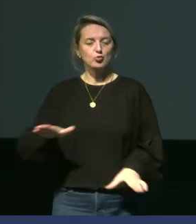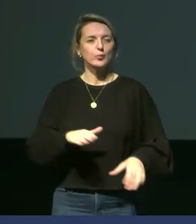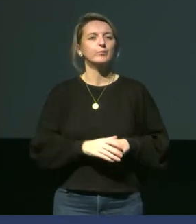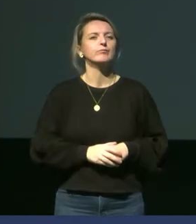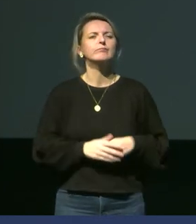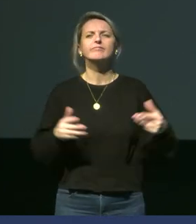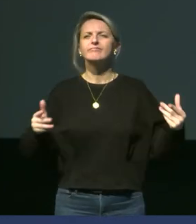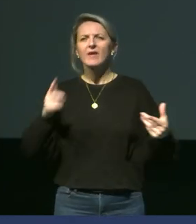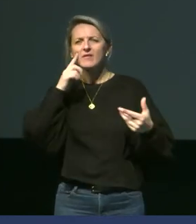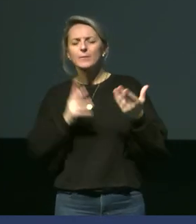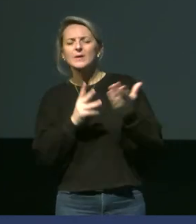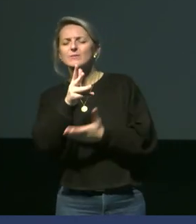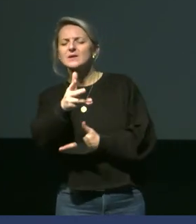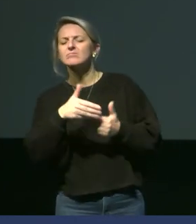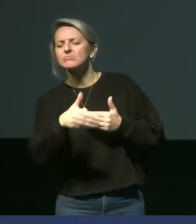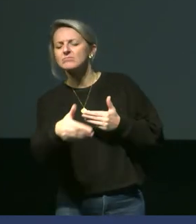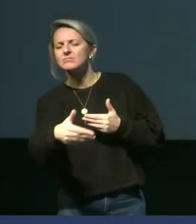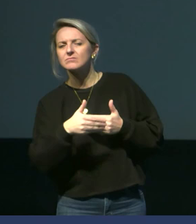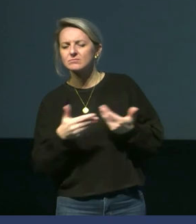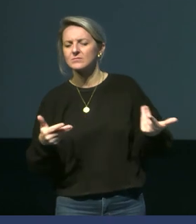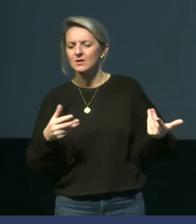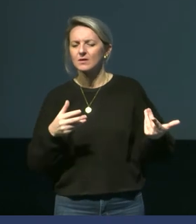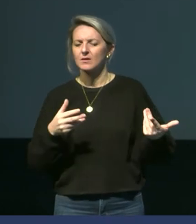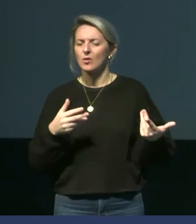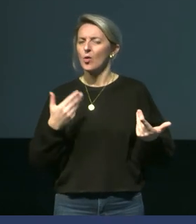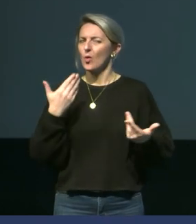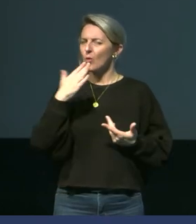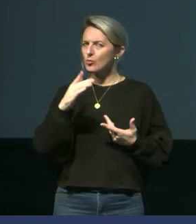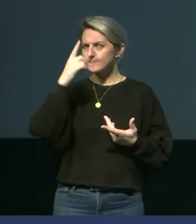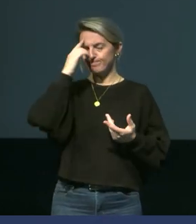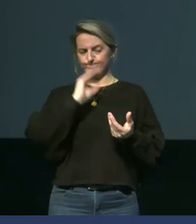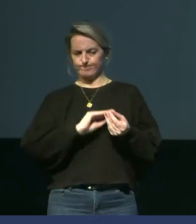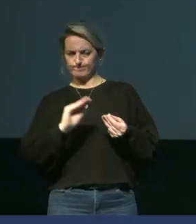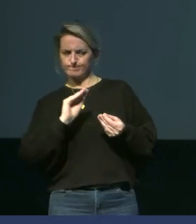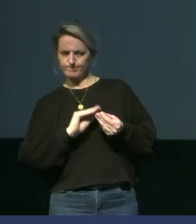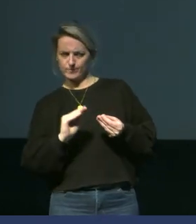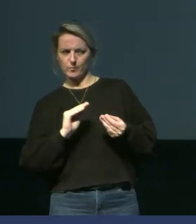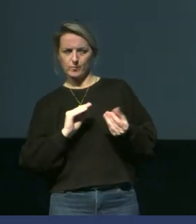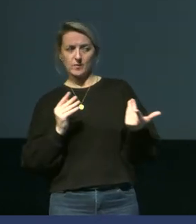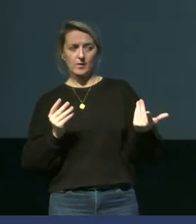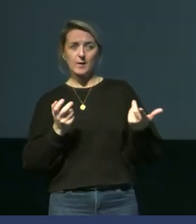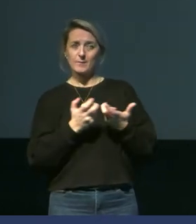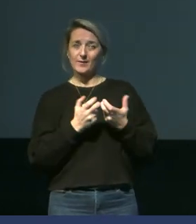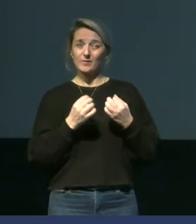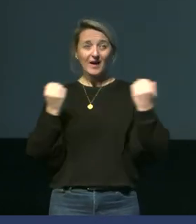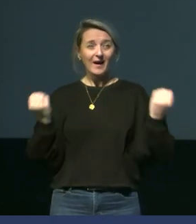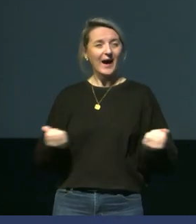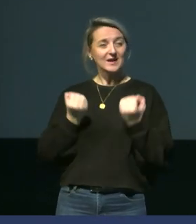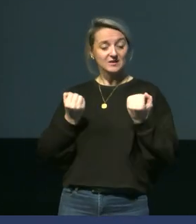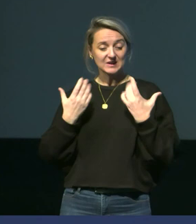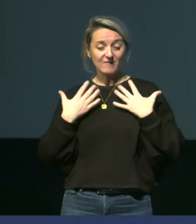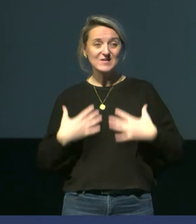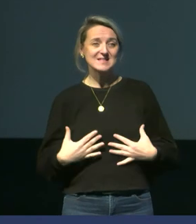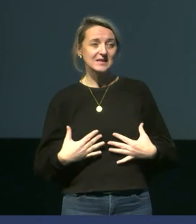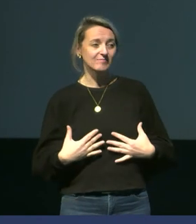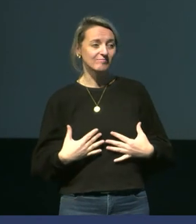perspectives à venir, on a plein d'autres questions que l'on se pose. On a une question au niveau de l'activité physique. Ici,